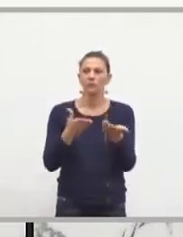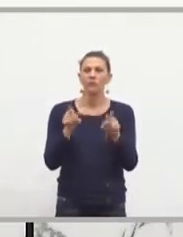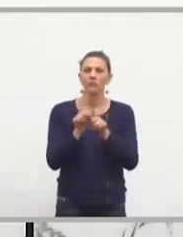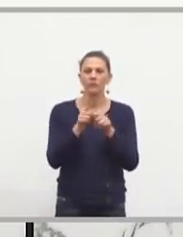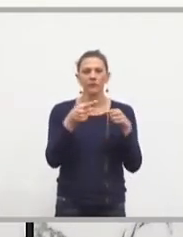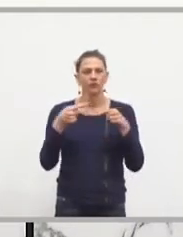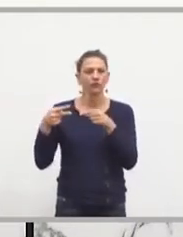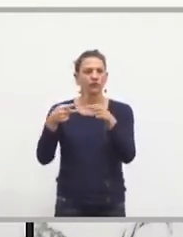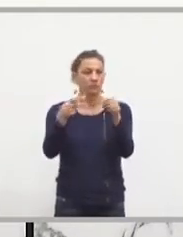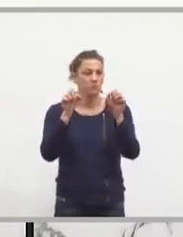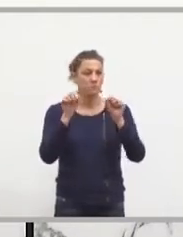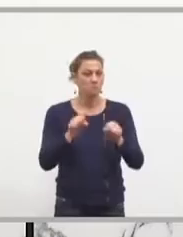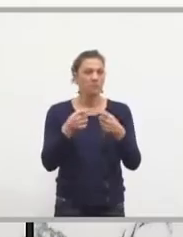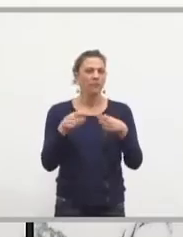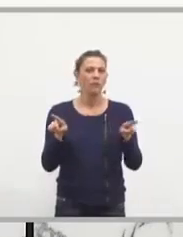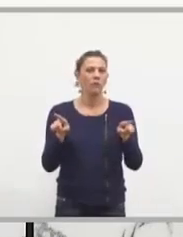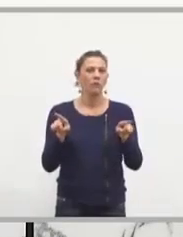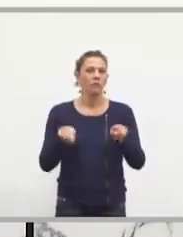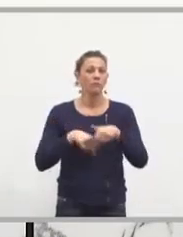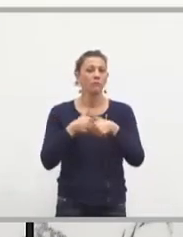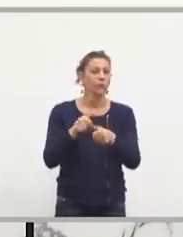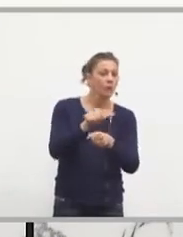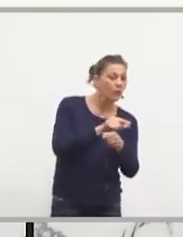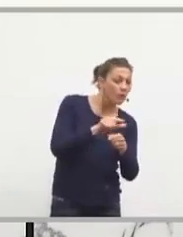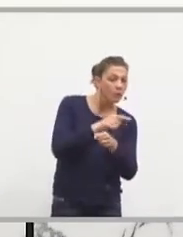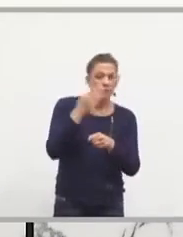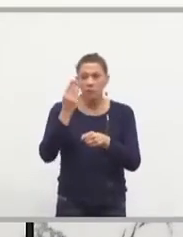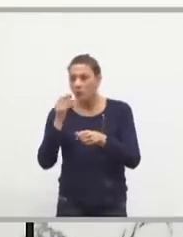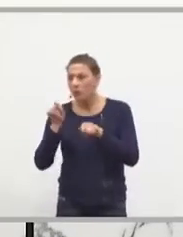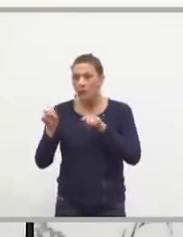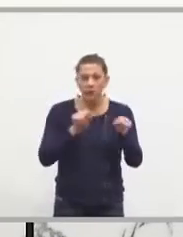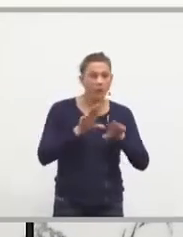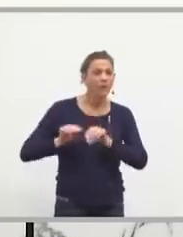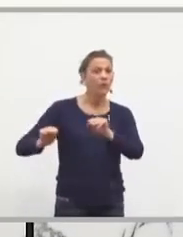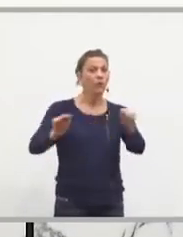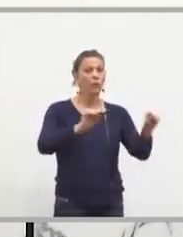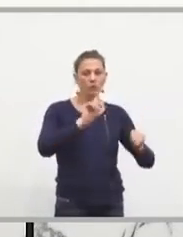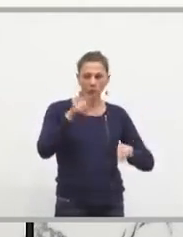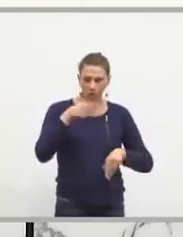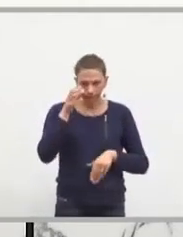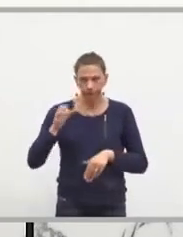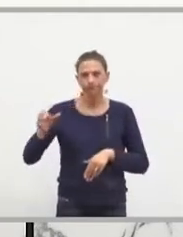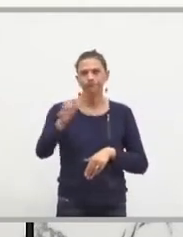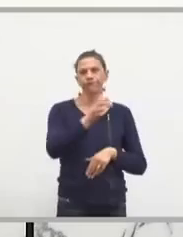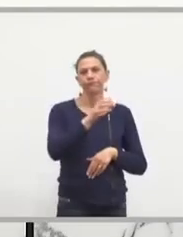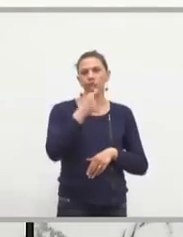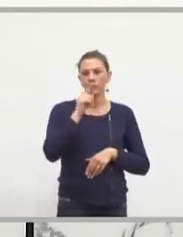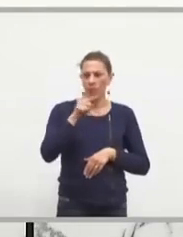Boncal. Là aussi, il faut en rediscuter avec les habitants. Ça veut dire qu faut réinstaller un dialogue